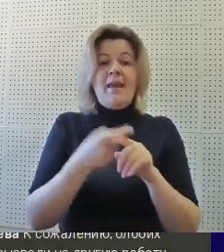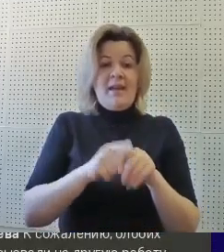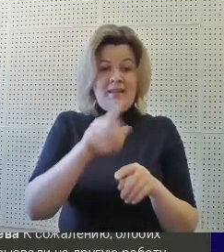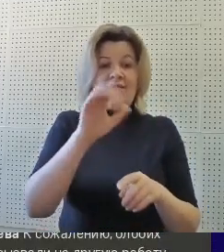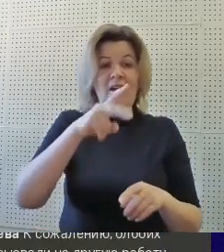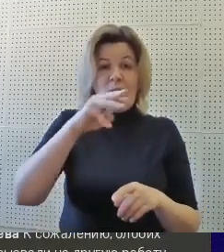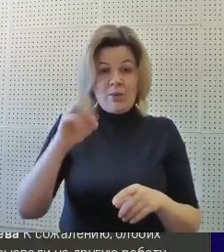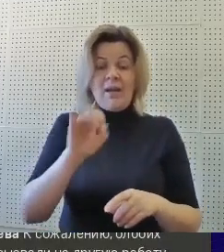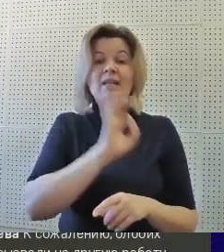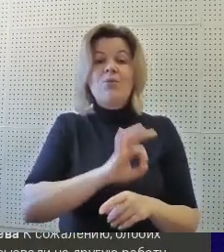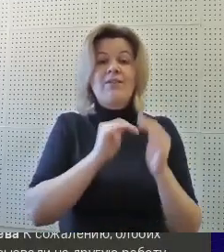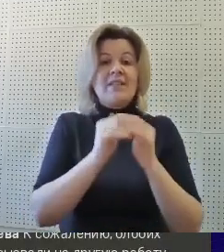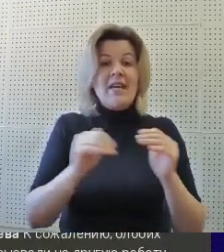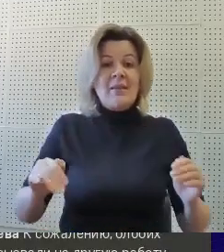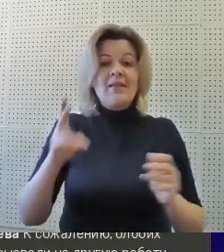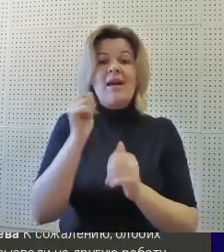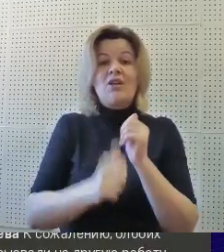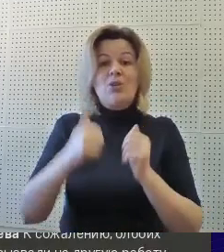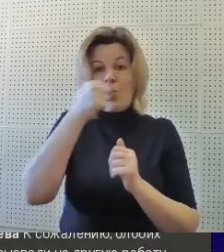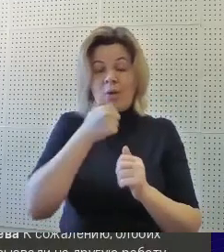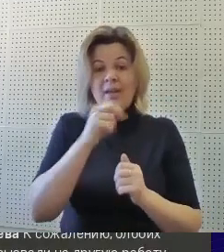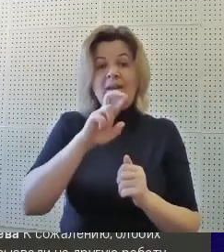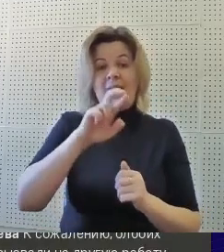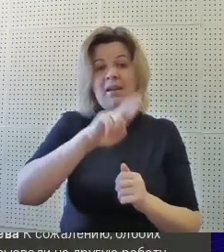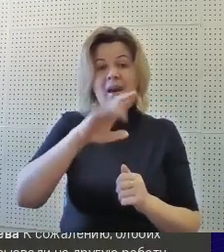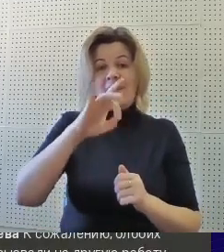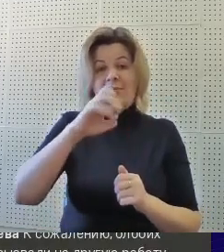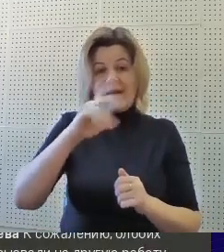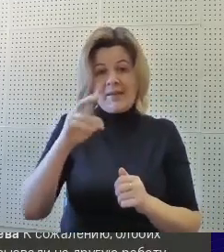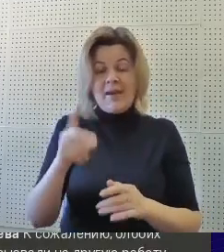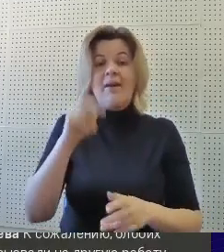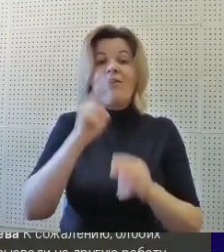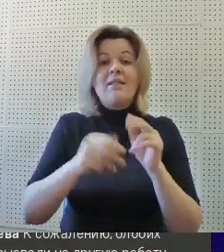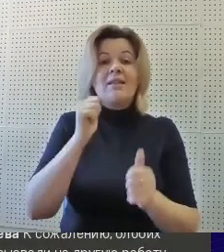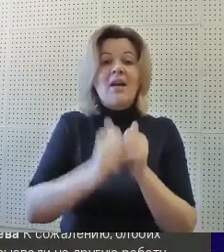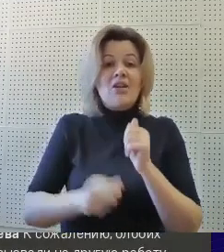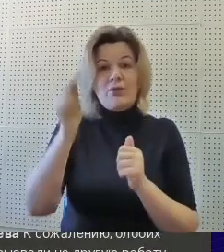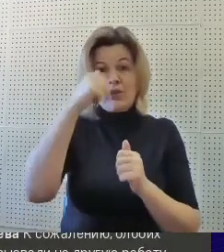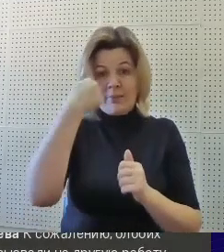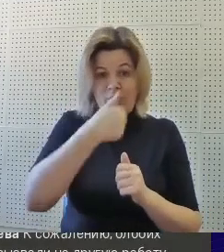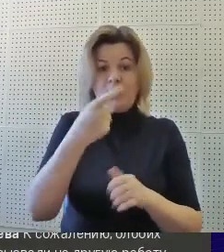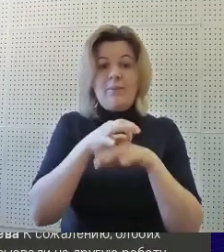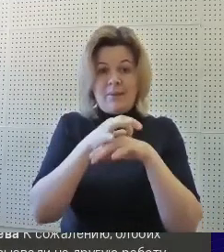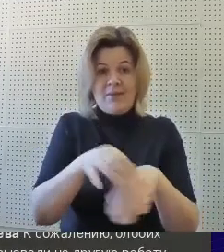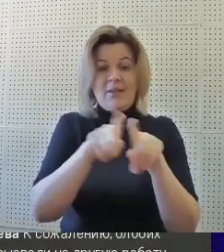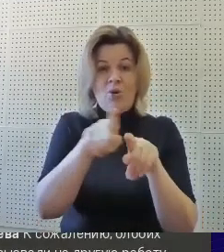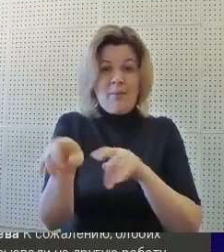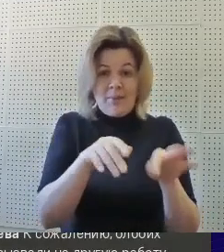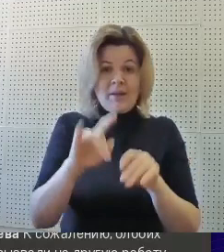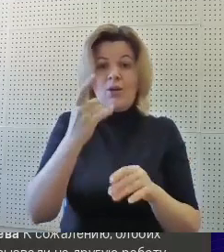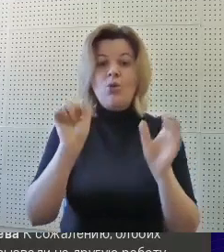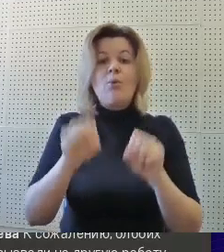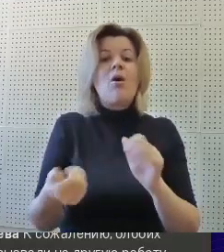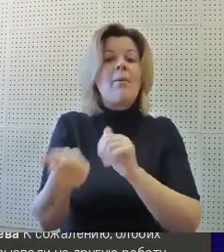Эта валюта использовалась с детьми на ежегодной ярмарке. Она проходила в конце каждого учебного года, где ребенок мог